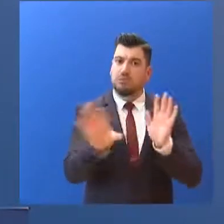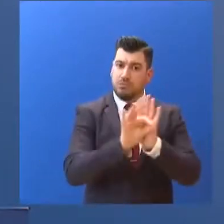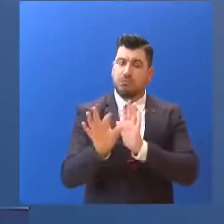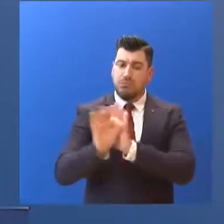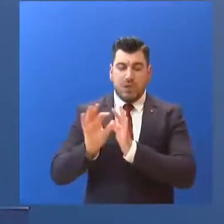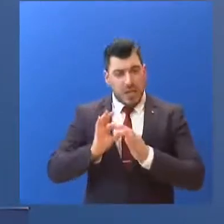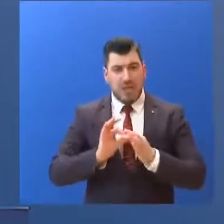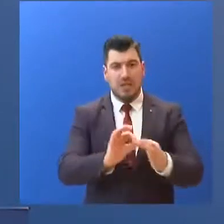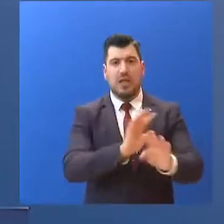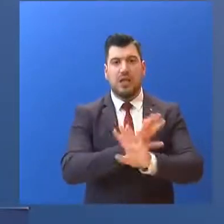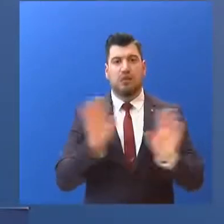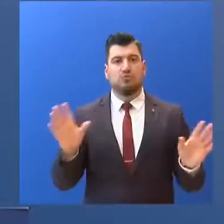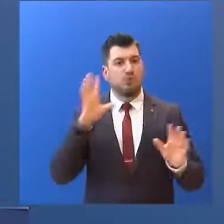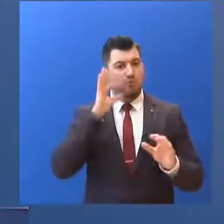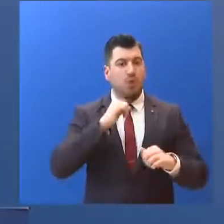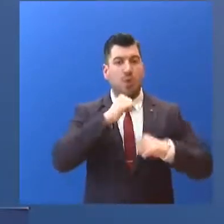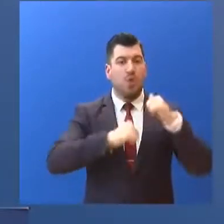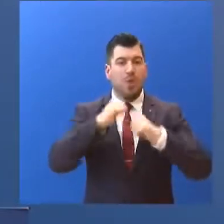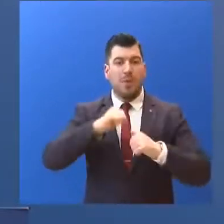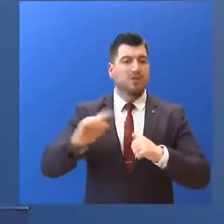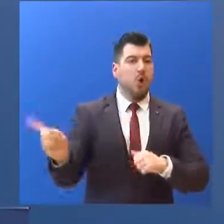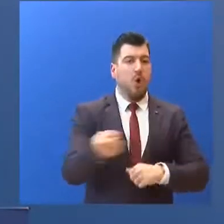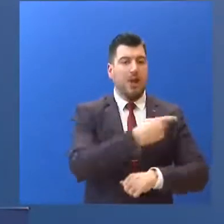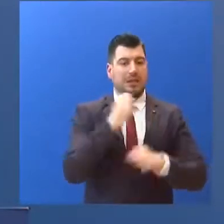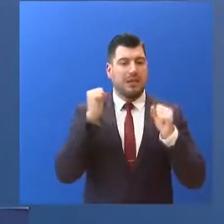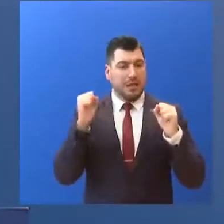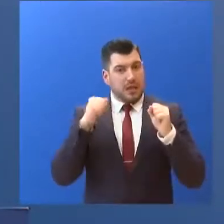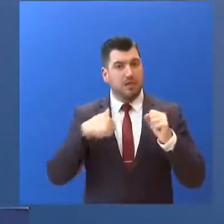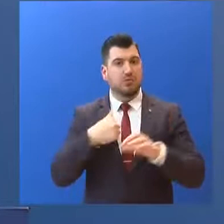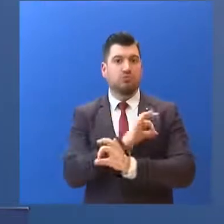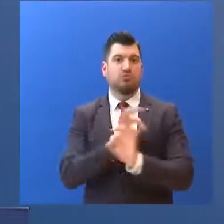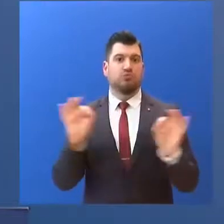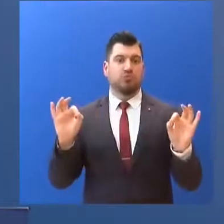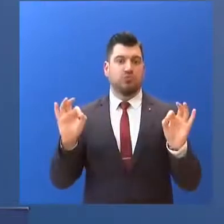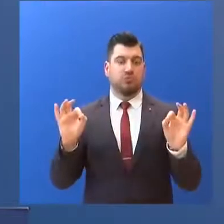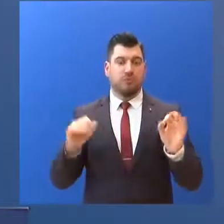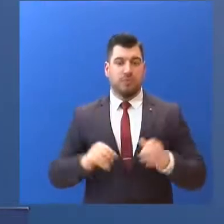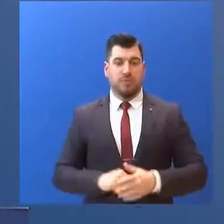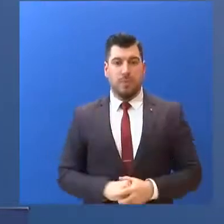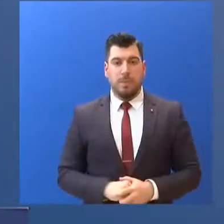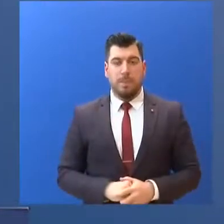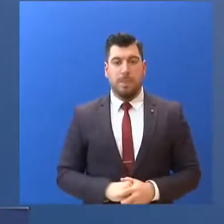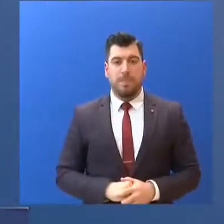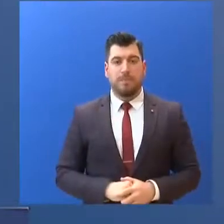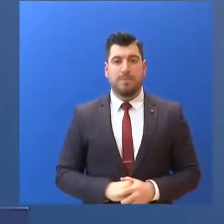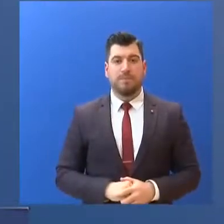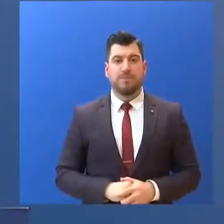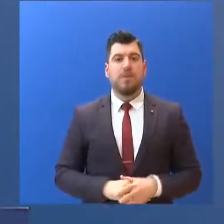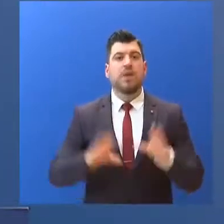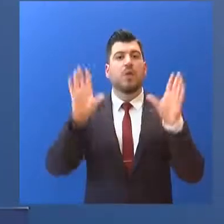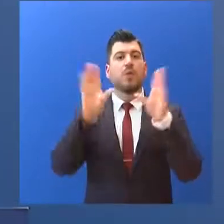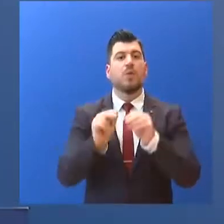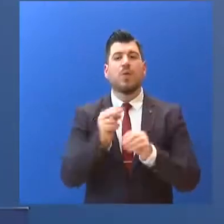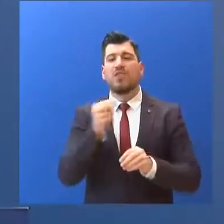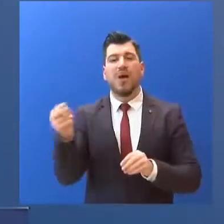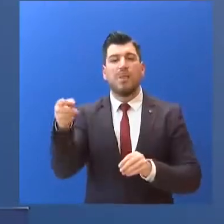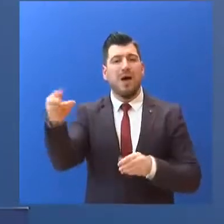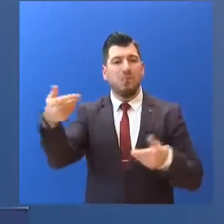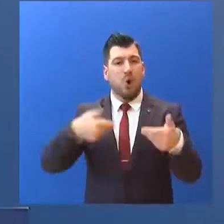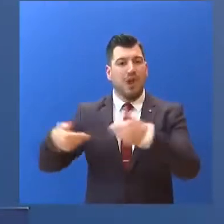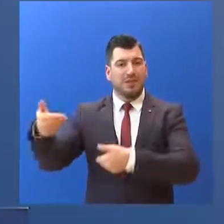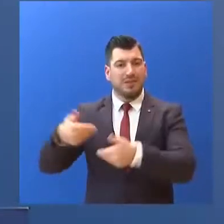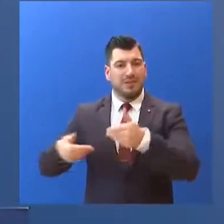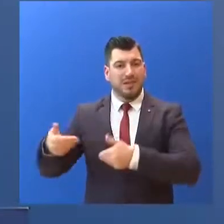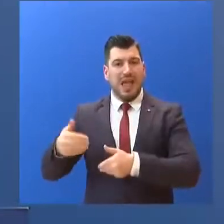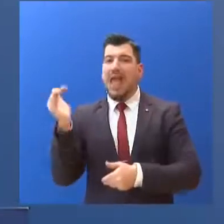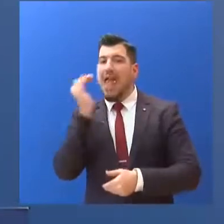άλλες υπηρεσίες και δομές υγείας. Όσον αφορά τα θέματα που έχουν να κάνουν... με την έκτακτη ενίσχυση...